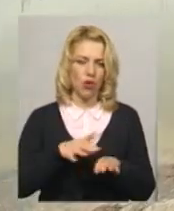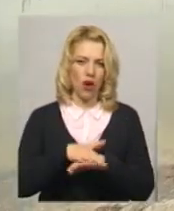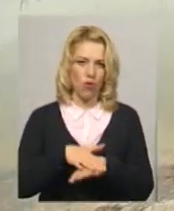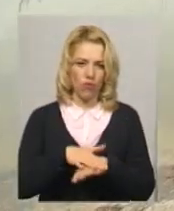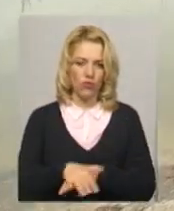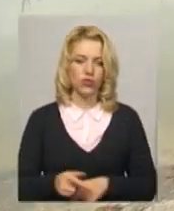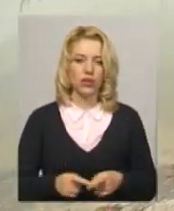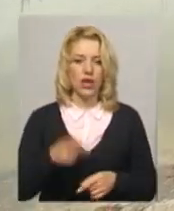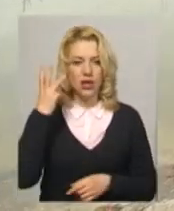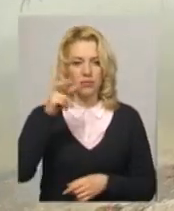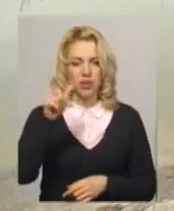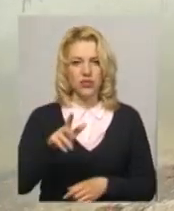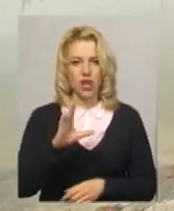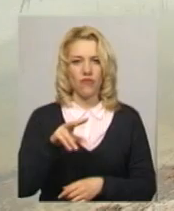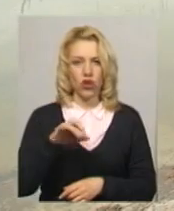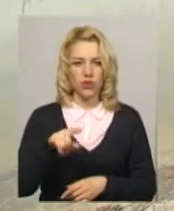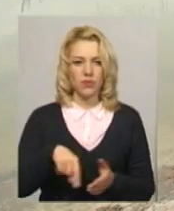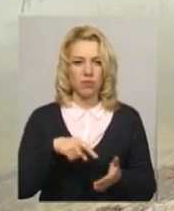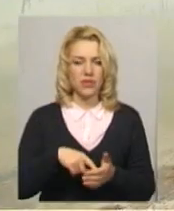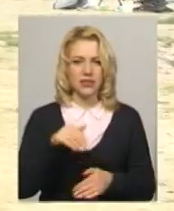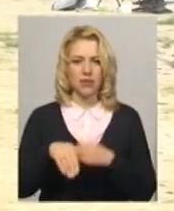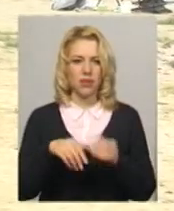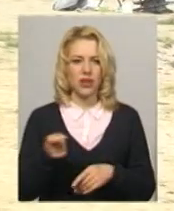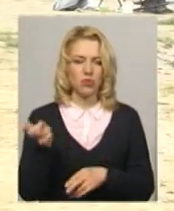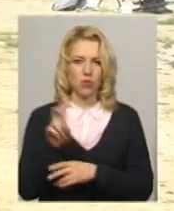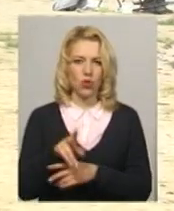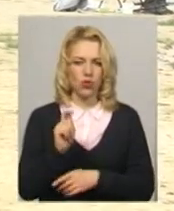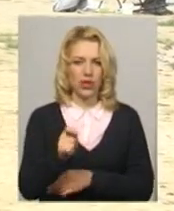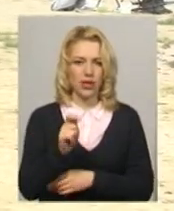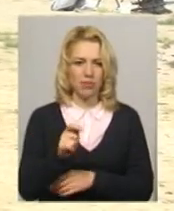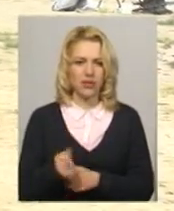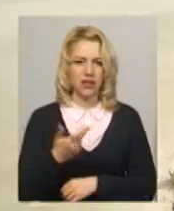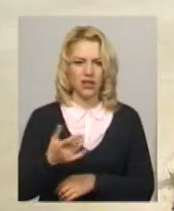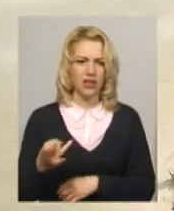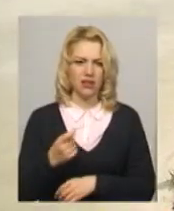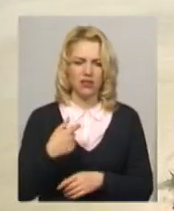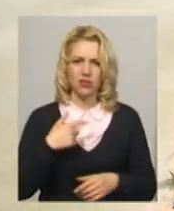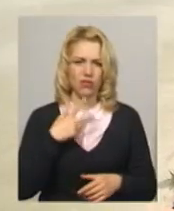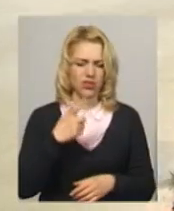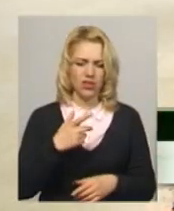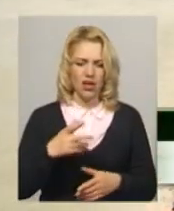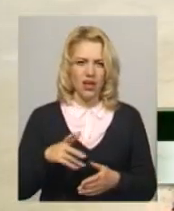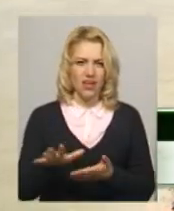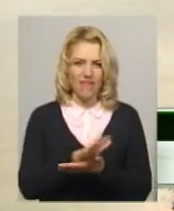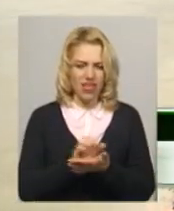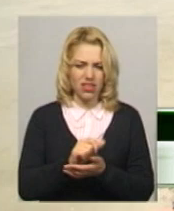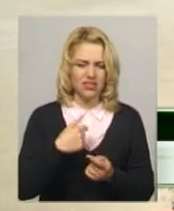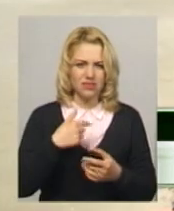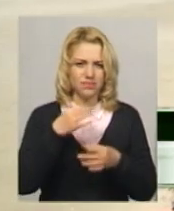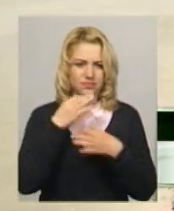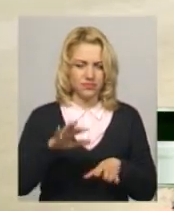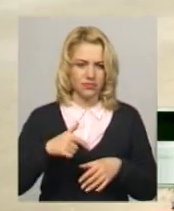Хмельничане Володимир на міський пляж рибавати приходить кілька років. Каже, подібний вандаліз обурує. Варварство, яке встановлення.